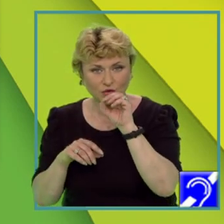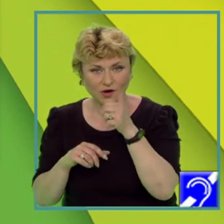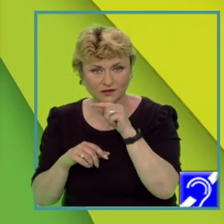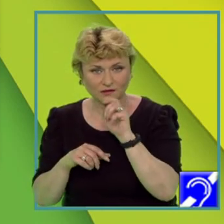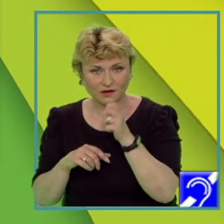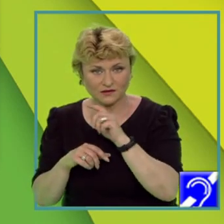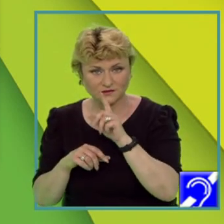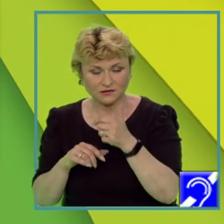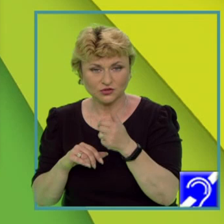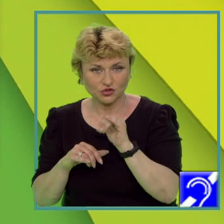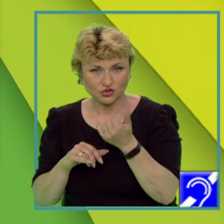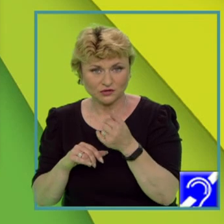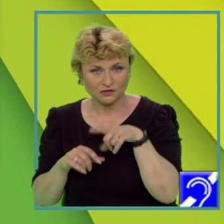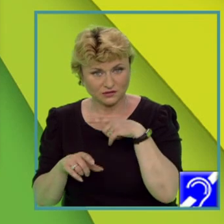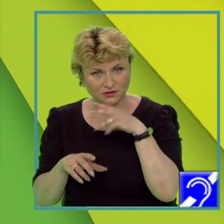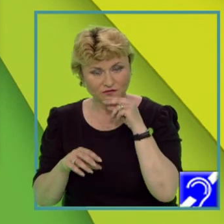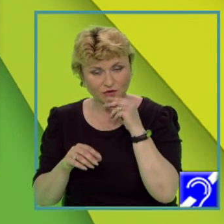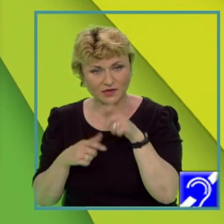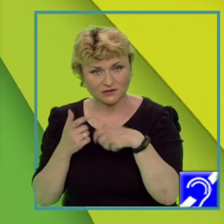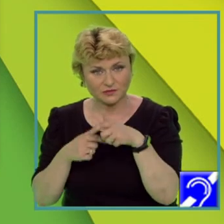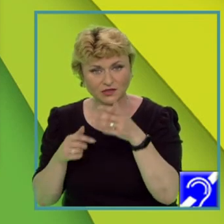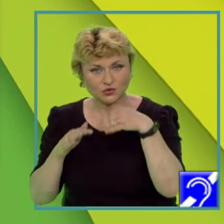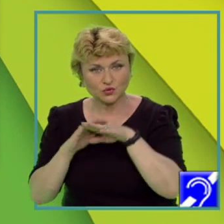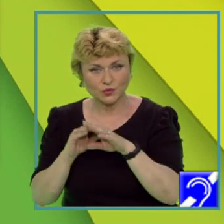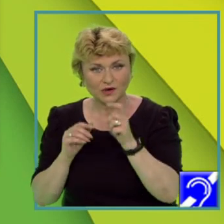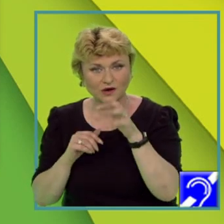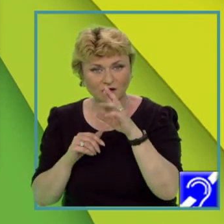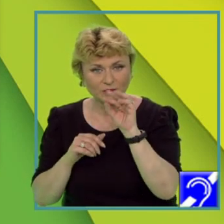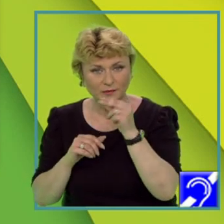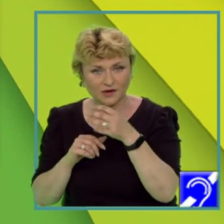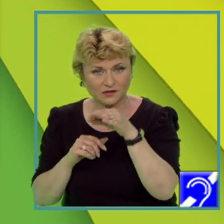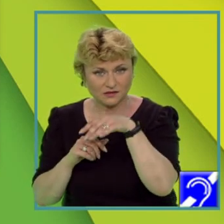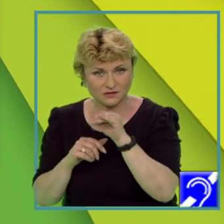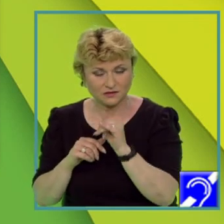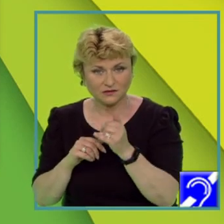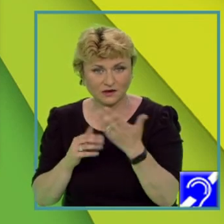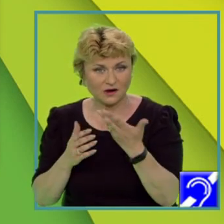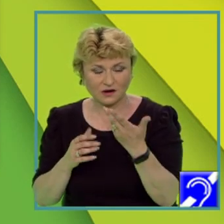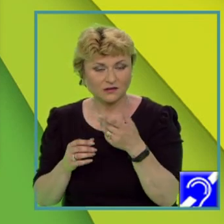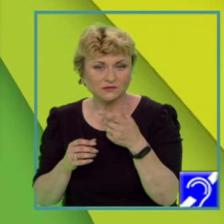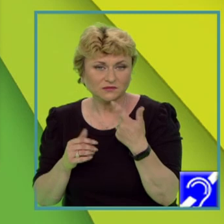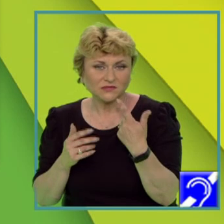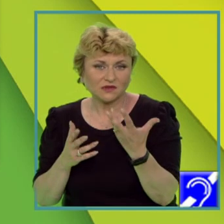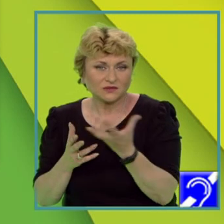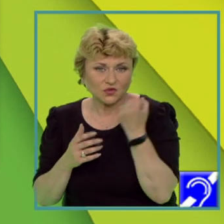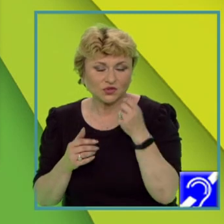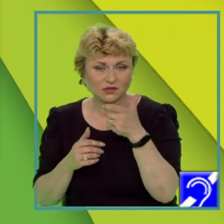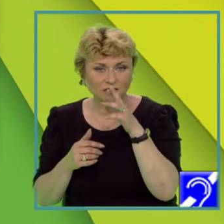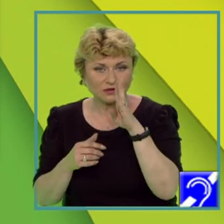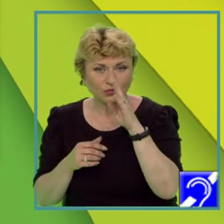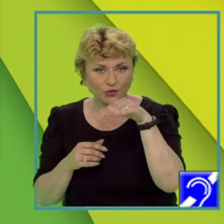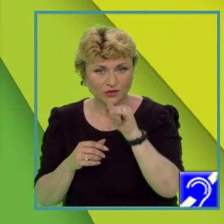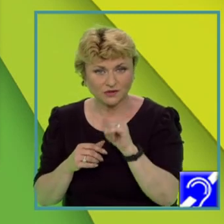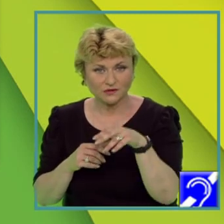Este vorba despre subcarpații getici și ne amintim de la lecția Resurse că aici se exploatează cărbun, petrol, sare.